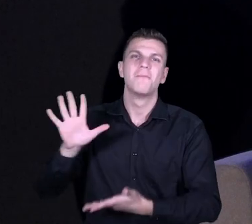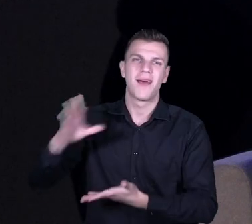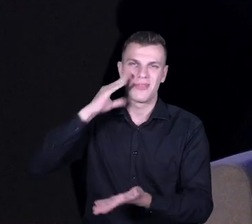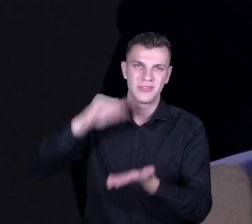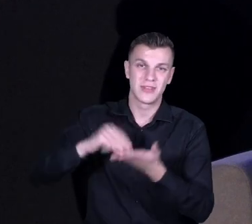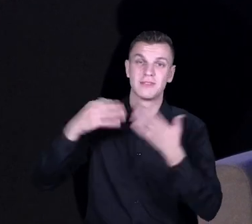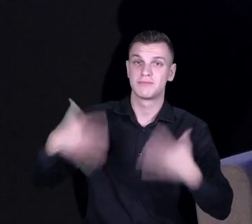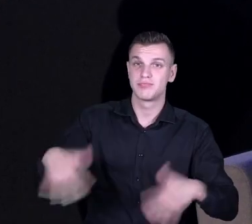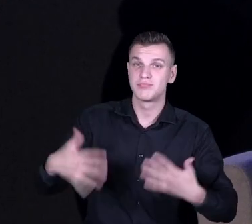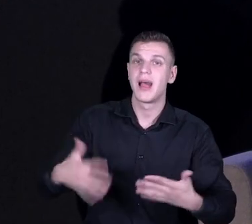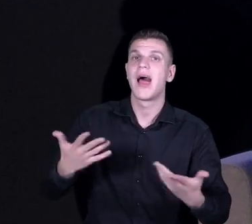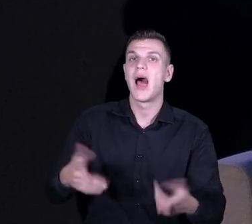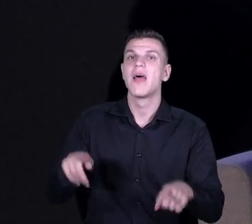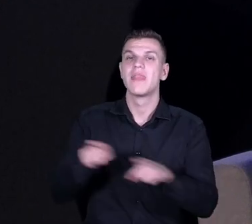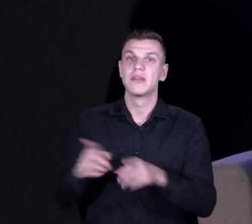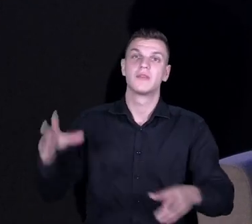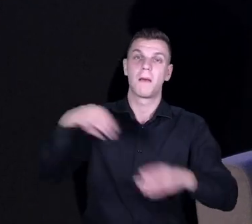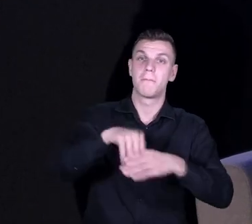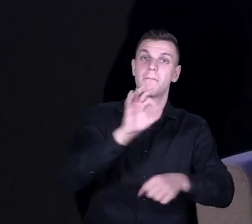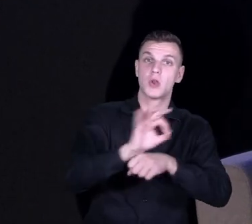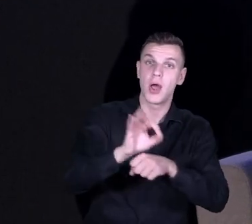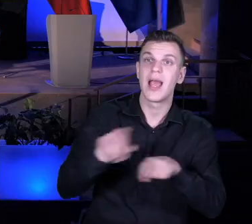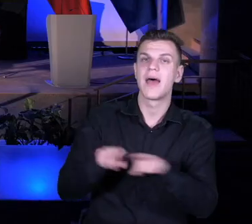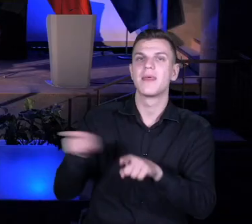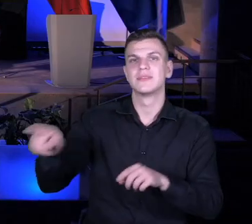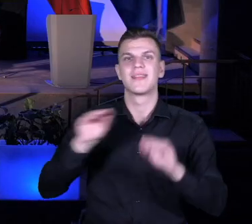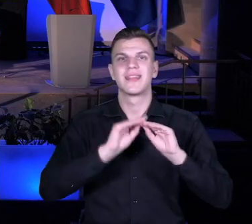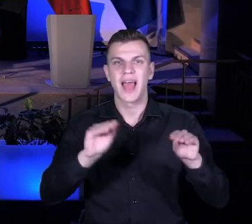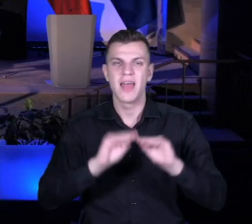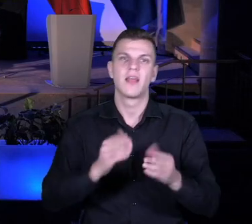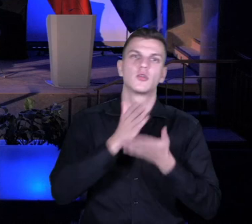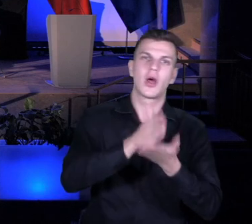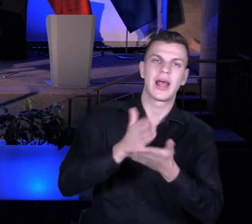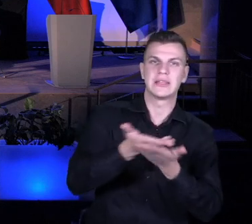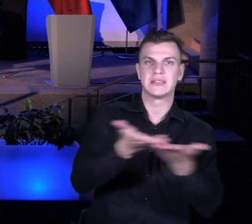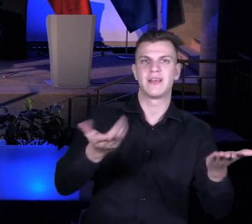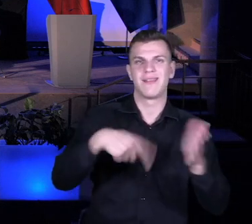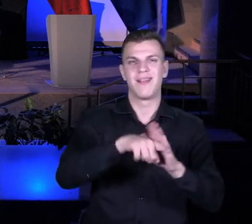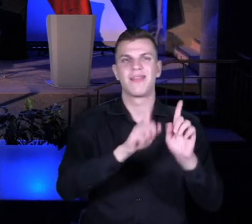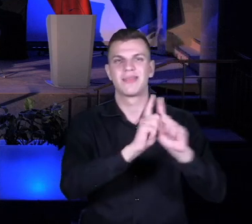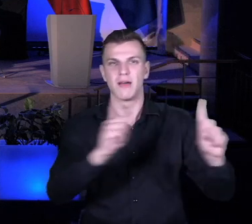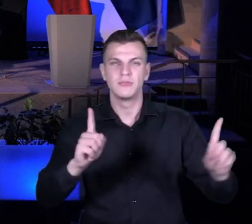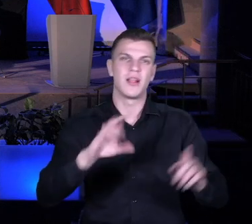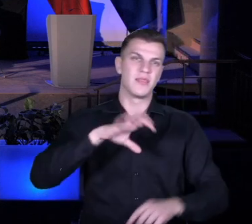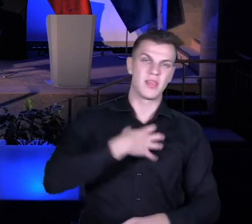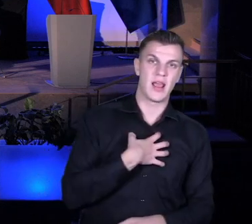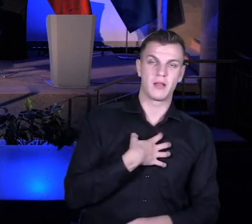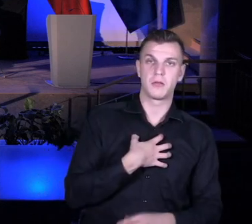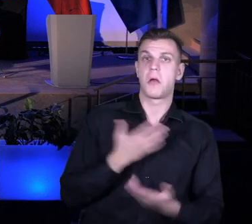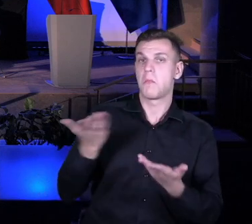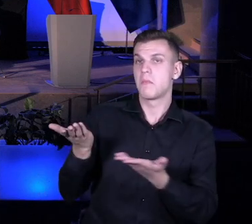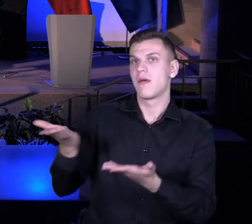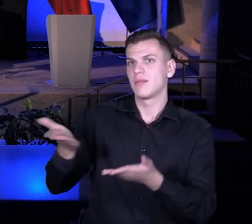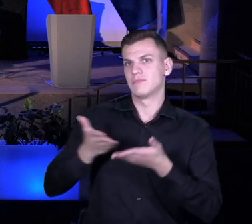ale oprócz udział w Szkole dla Innowatora jesteś teraz też trenerem, doradcą, dyrektorów i nauczycieli, i więc też rozwijasz tą działkę